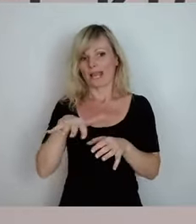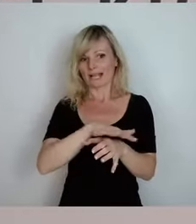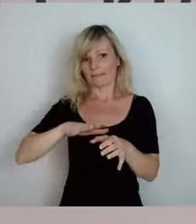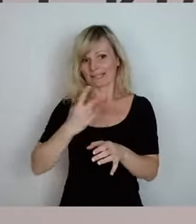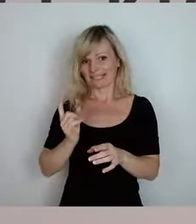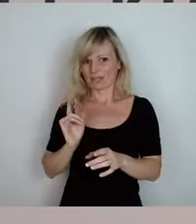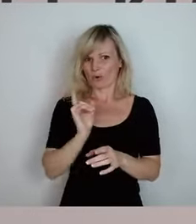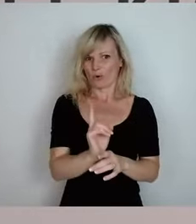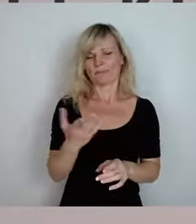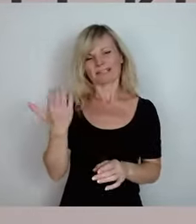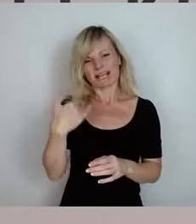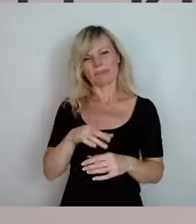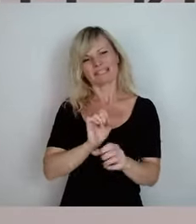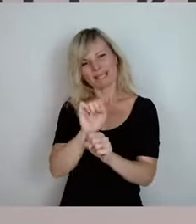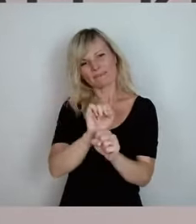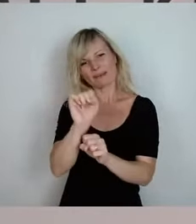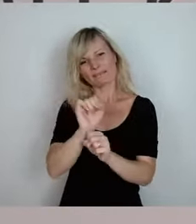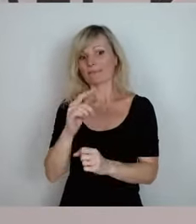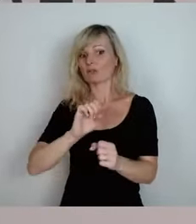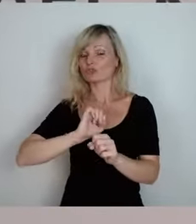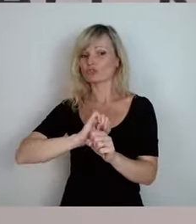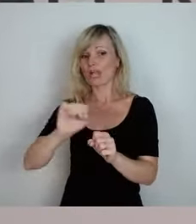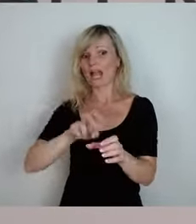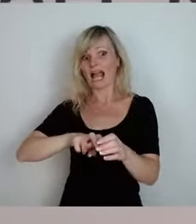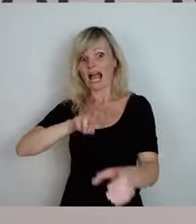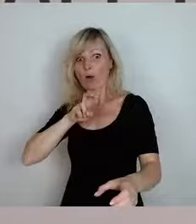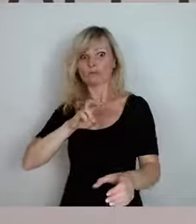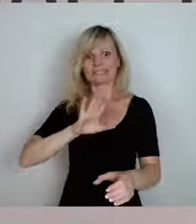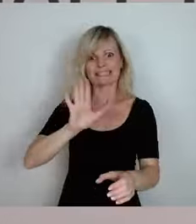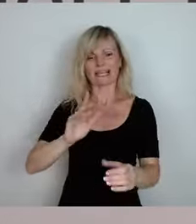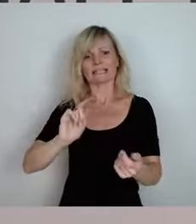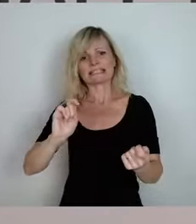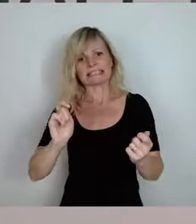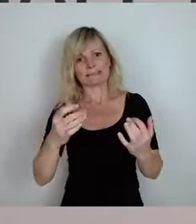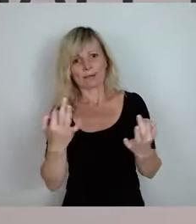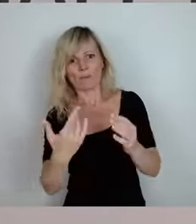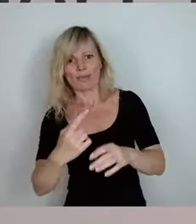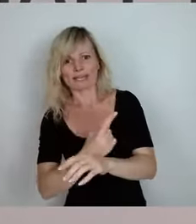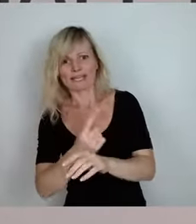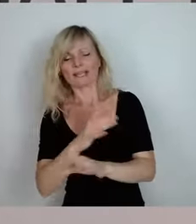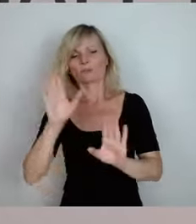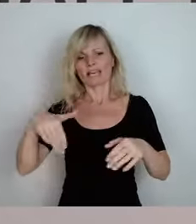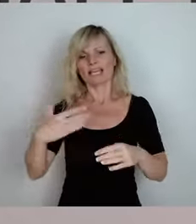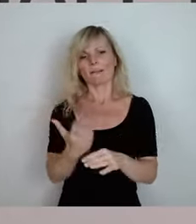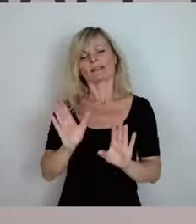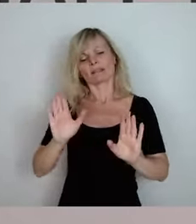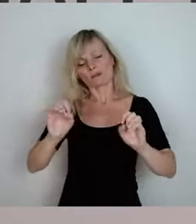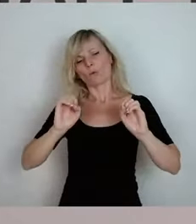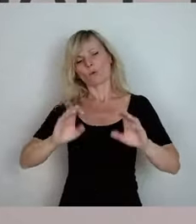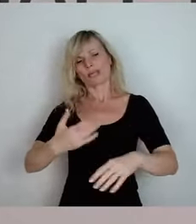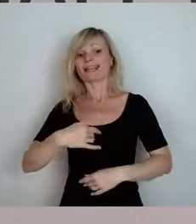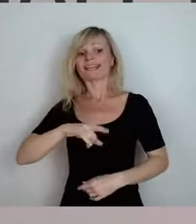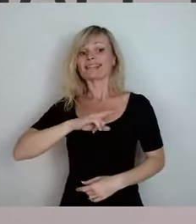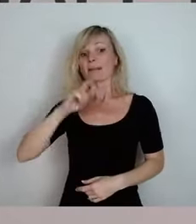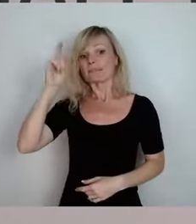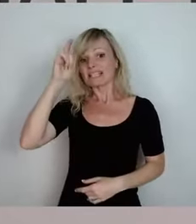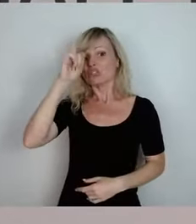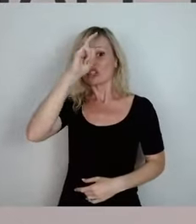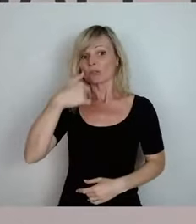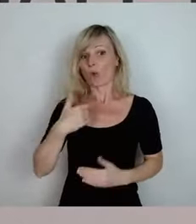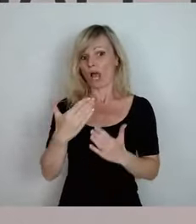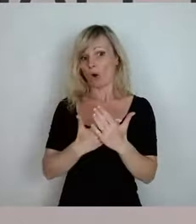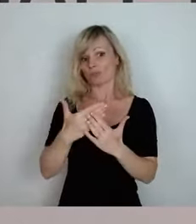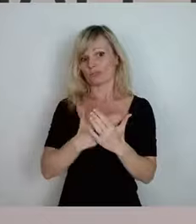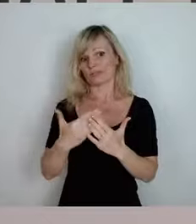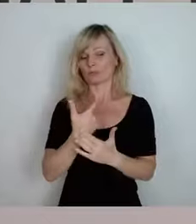Ausstieg. Und habe dann am Ende meinen Frieden damit gemacht. Obwohl ich Ingenieur bin und sehr, sehr sicher bin, dass der Ausstieg